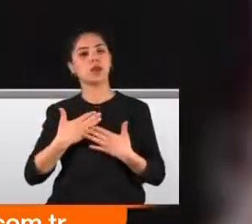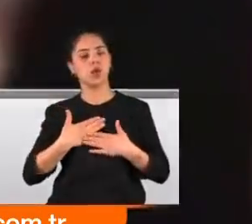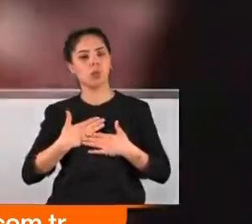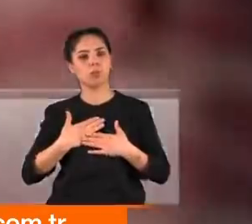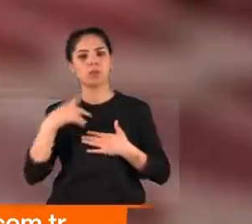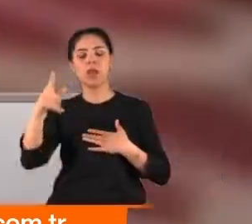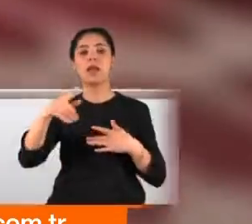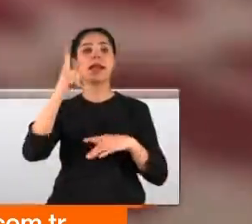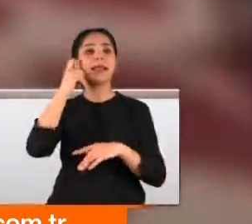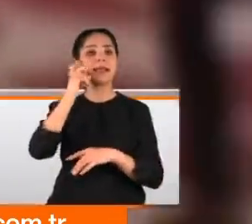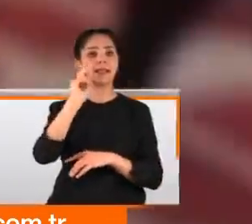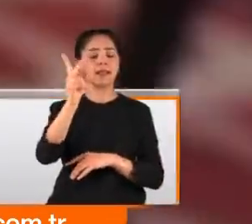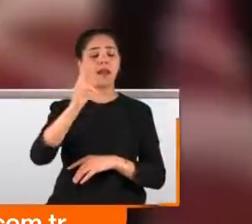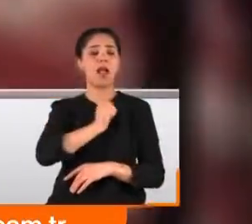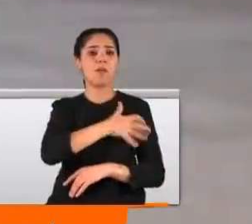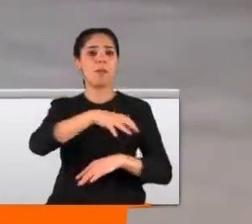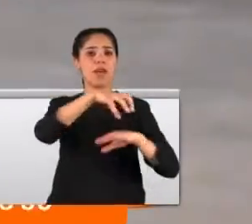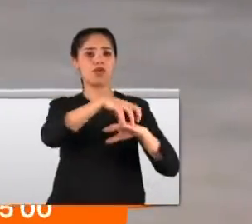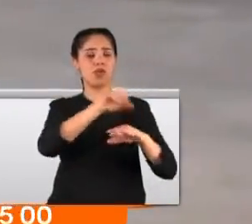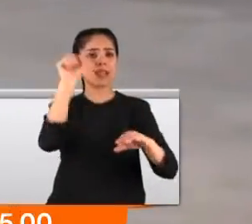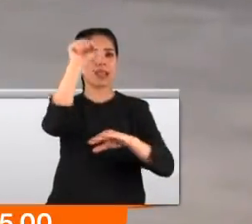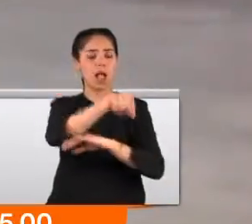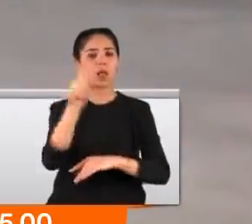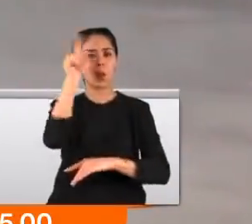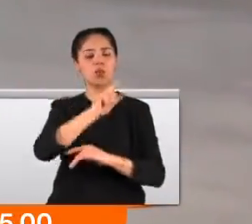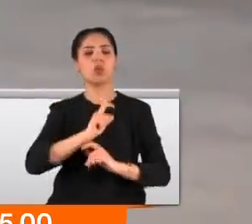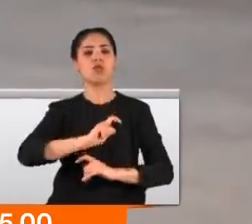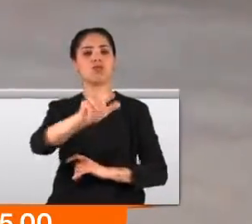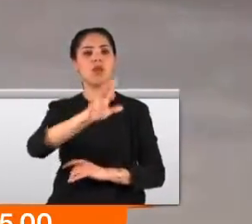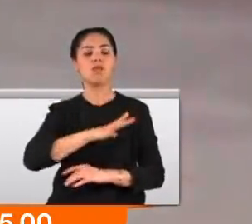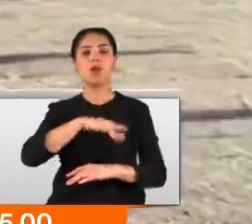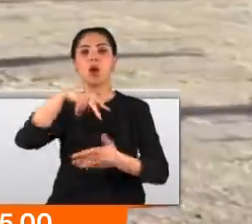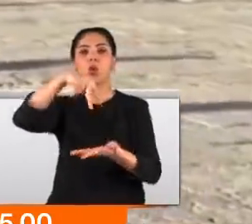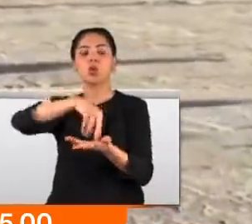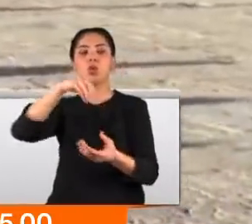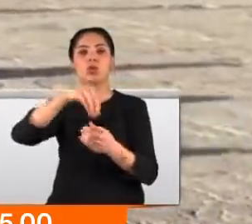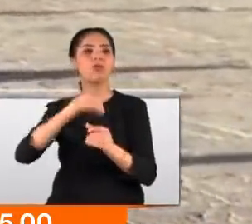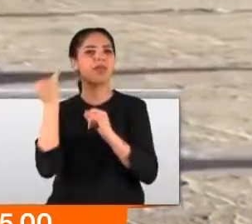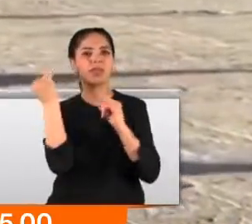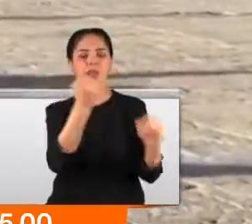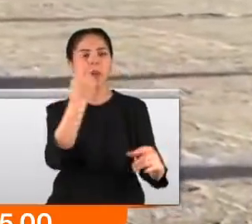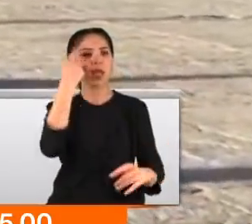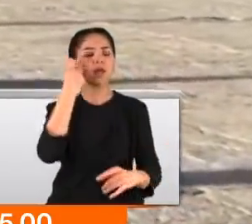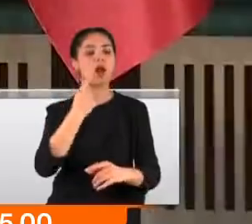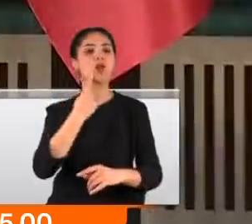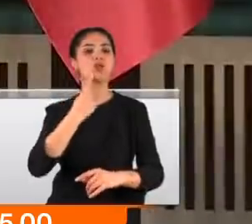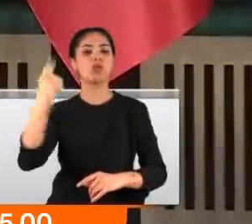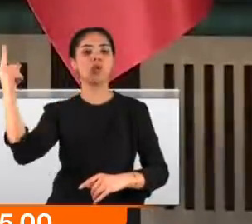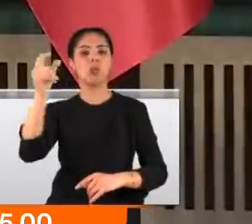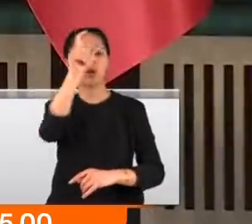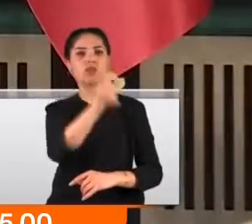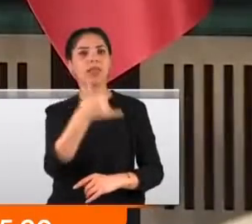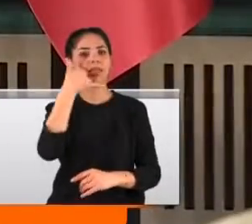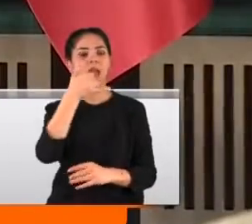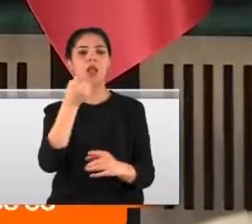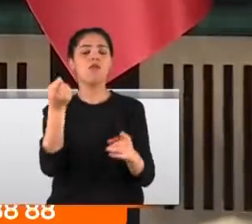İsrail'in Mescid Aksa'ya yaptığı saldırıları da es geçmedi Erdoğan. Kürsüde verdiği tepkiyi İsrail Cumhurbaşkanı Herzog'la yaptığı telefon